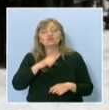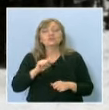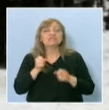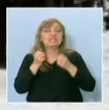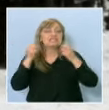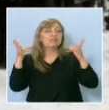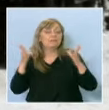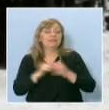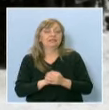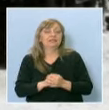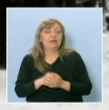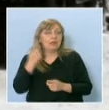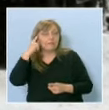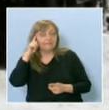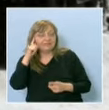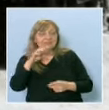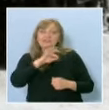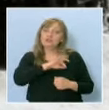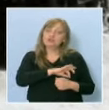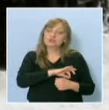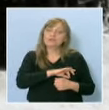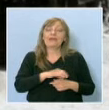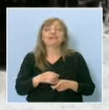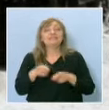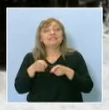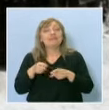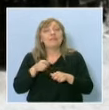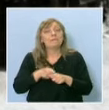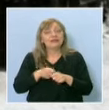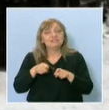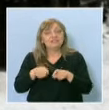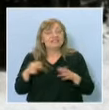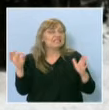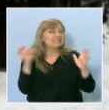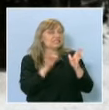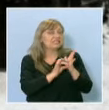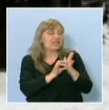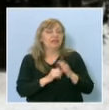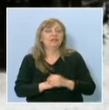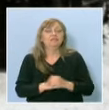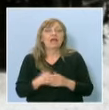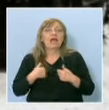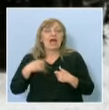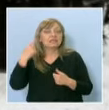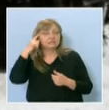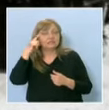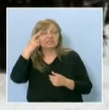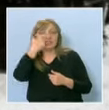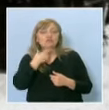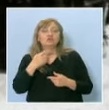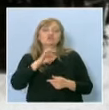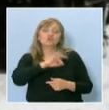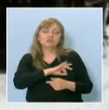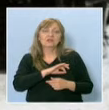Смятате ли, че сте успели да реализирате тези цели? Аз лично мисля, че успяхме. Ще